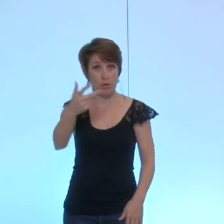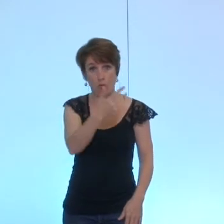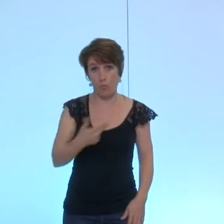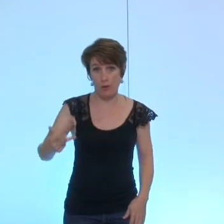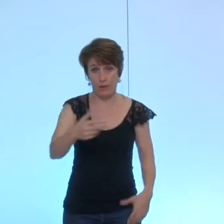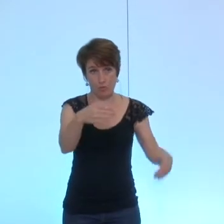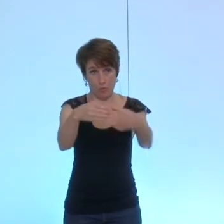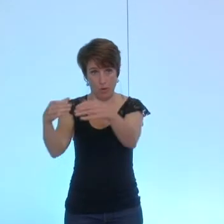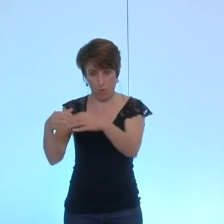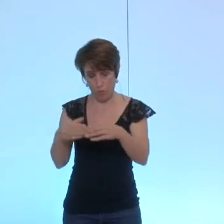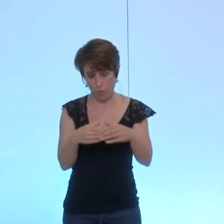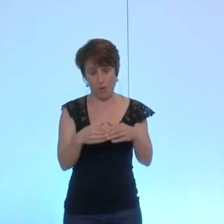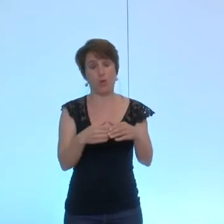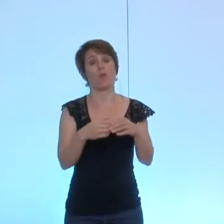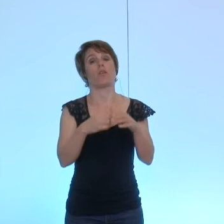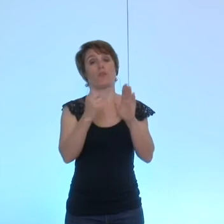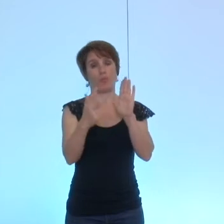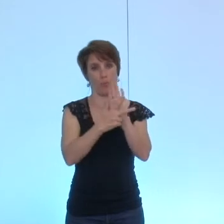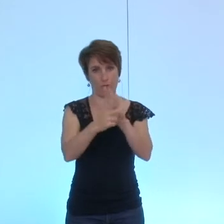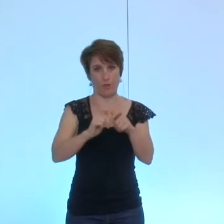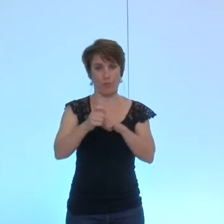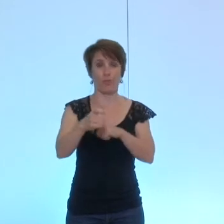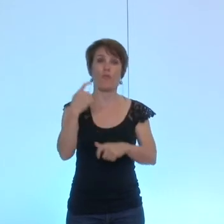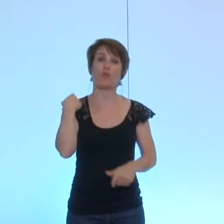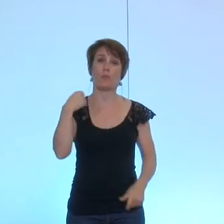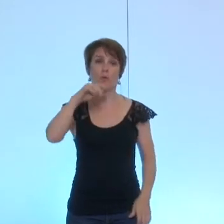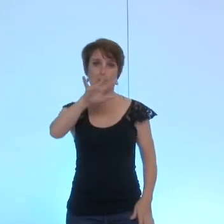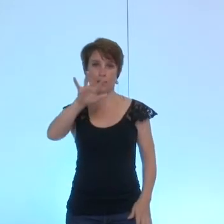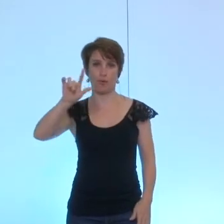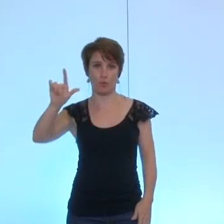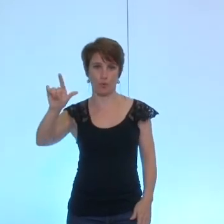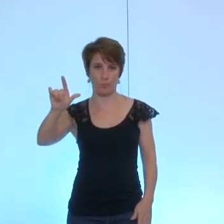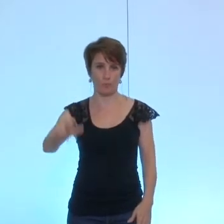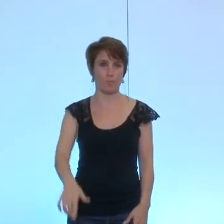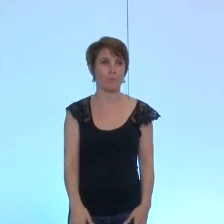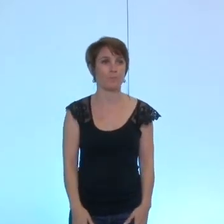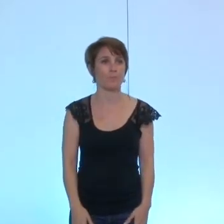les trois autres groupes cette délibération est donc adoptée délibération numéro 52